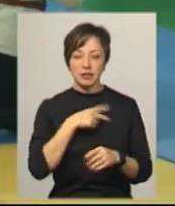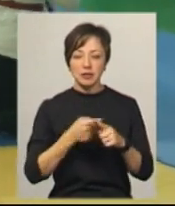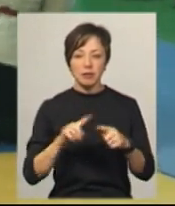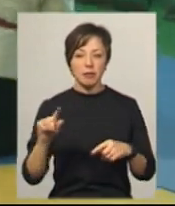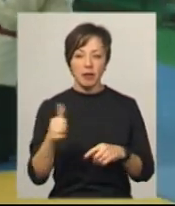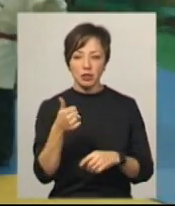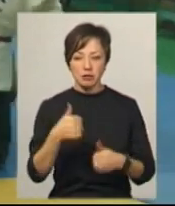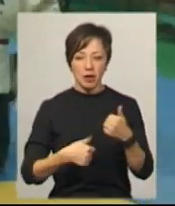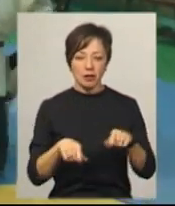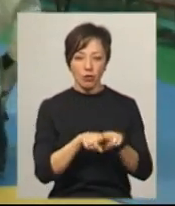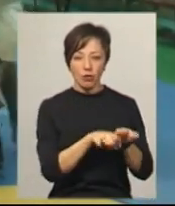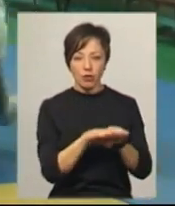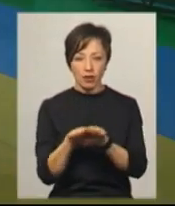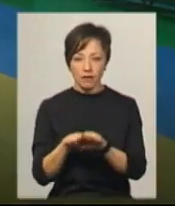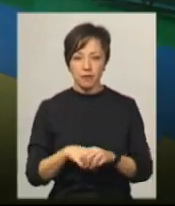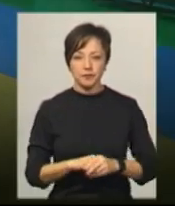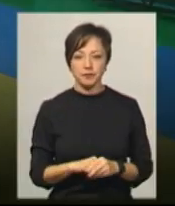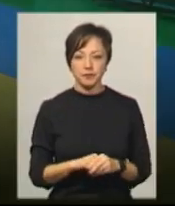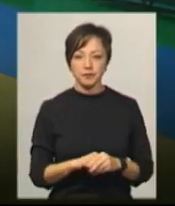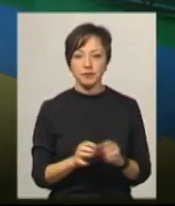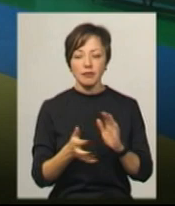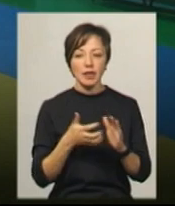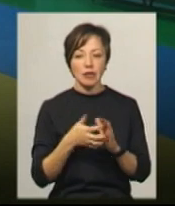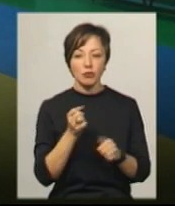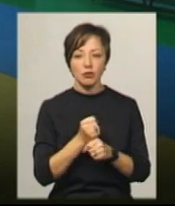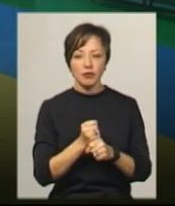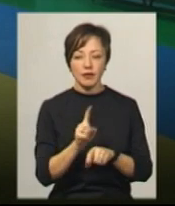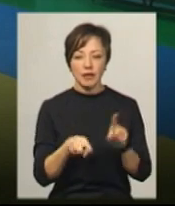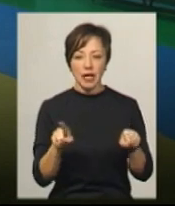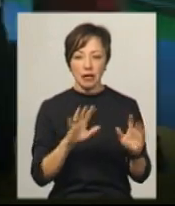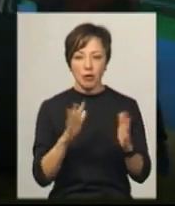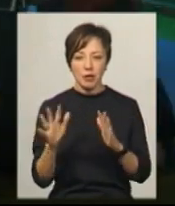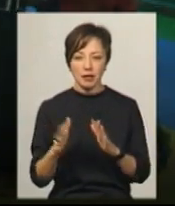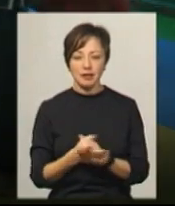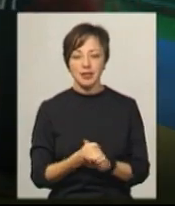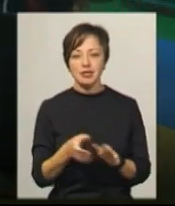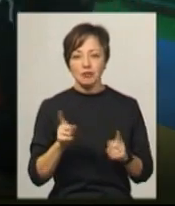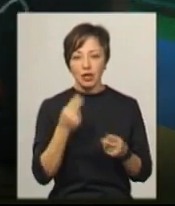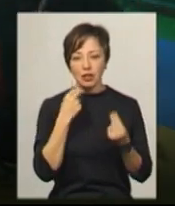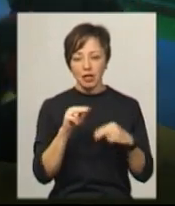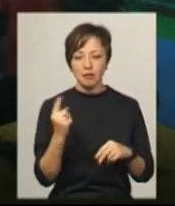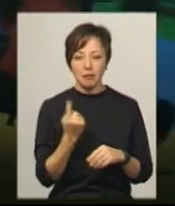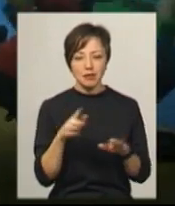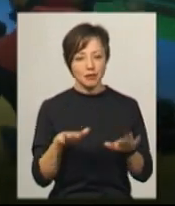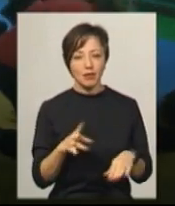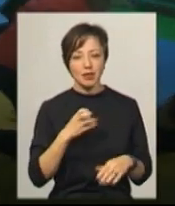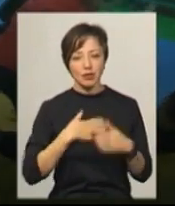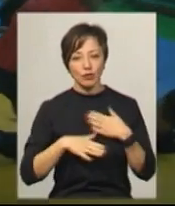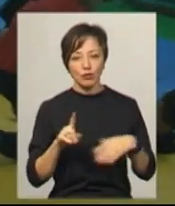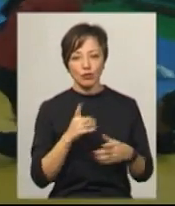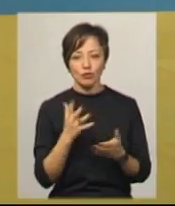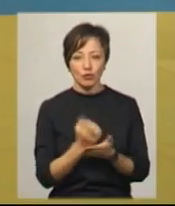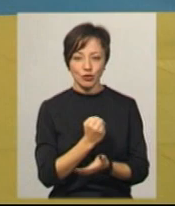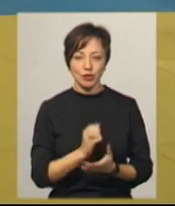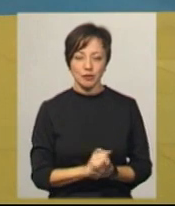змагання такого рівня, яке відвідував спортсмен. Не допрацював деякі моменти. Звичайно, краще перше, але я задоволений тим, що